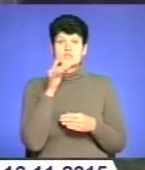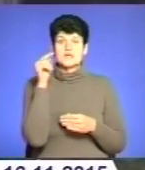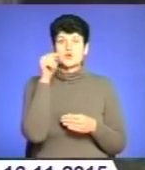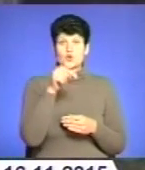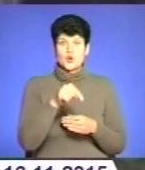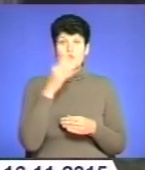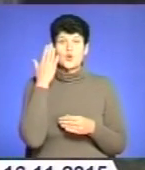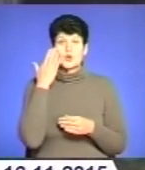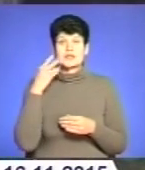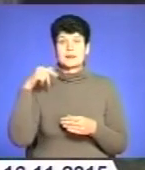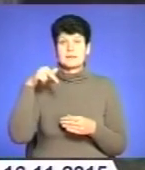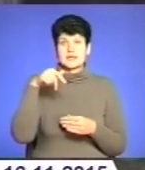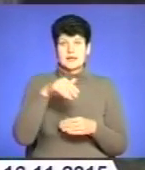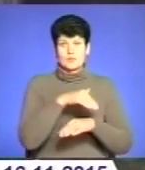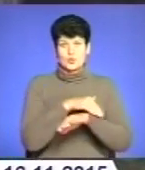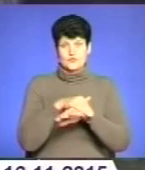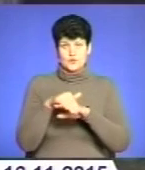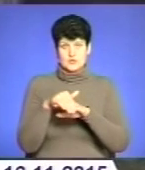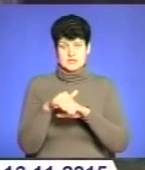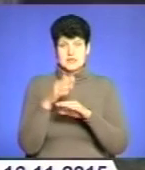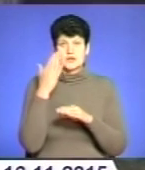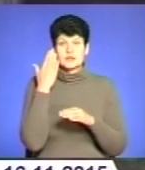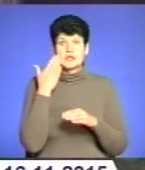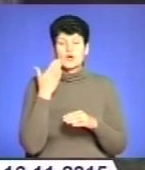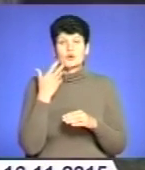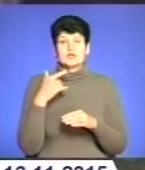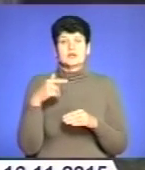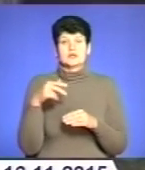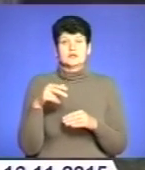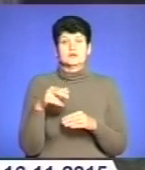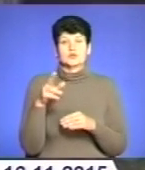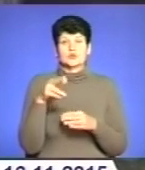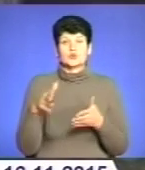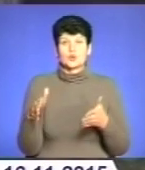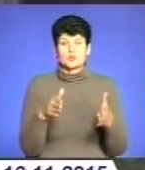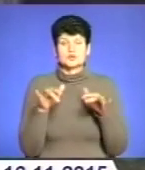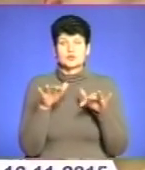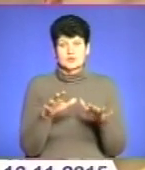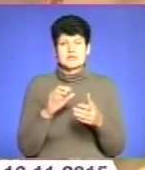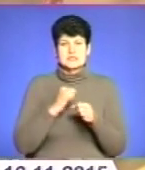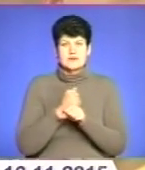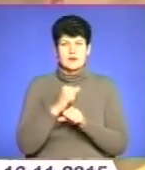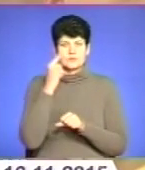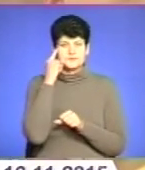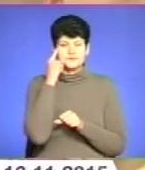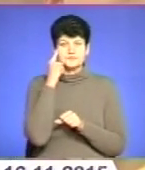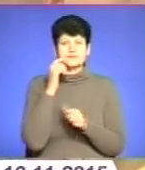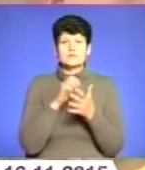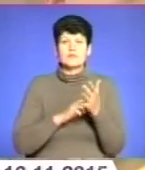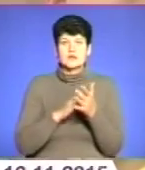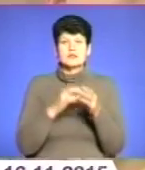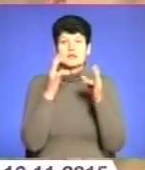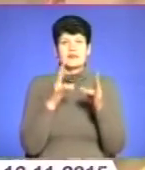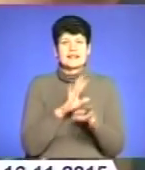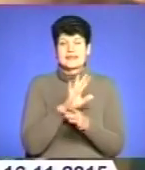коли ми пішоходи, коли ми йдемо по вулиці, коли дорожній транспортний рух, і нас заставляється задуматись. Причини аварій із року в рік не